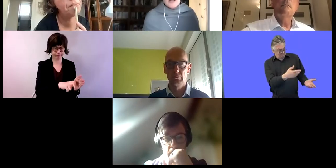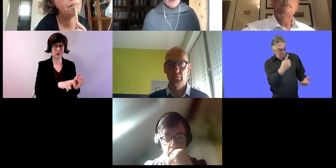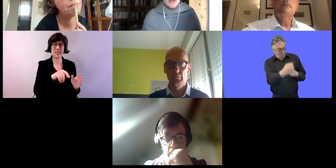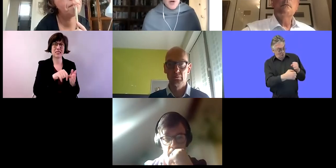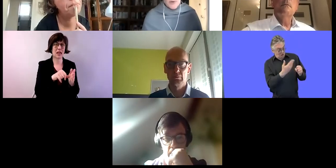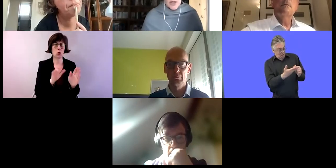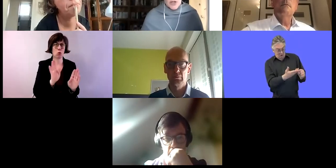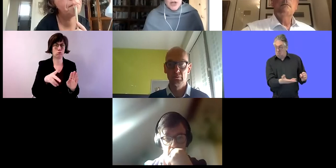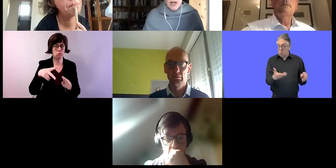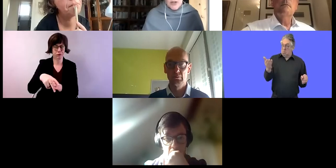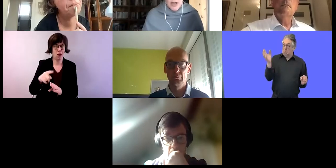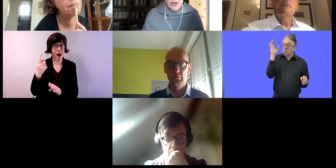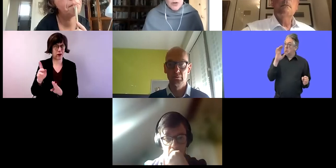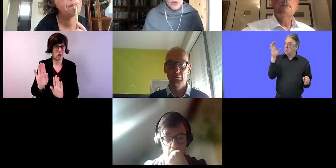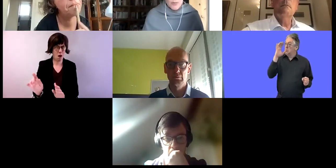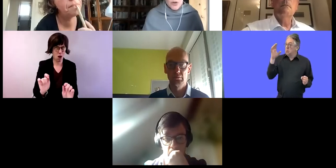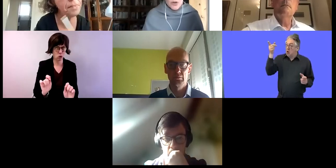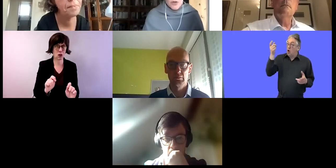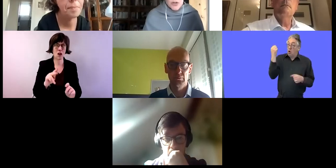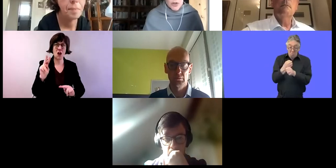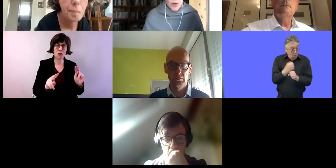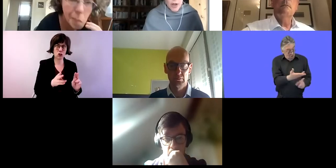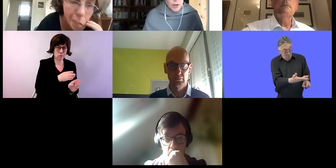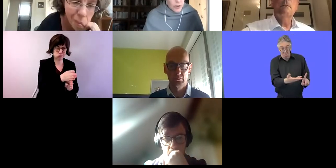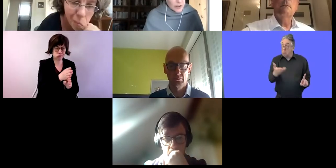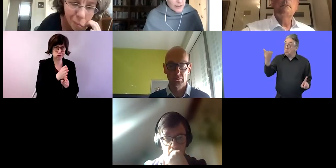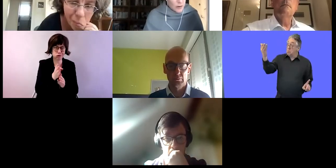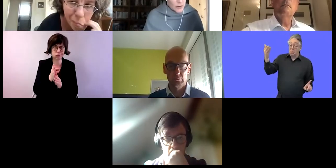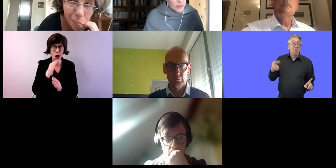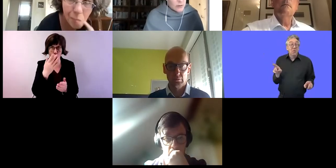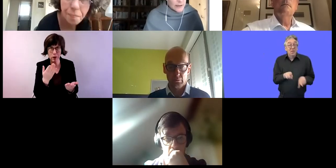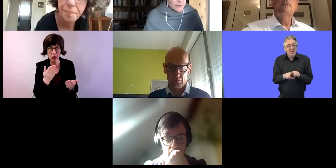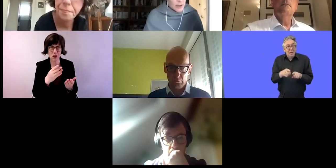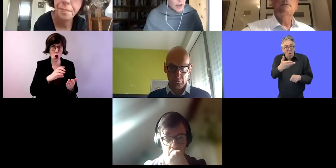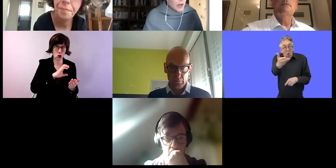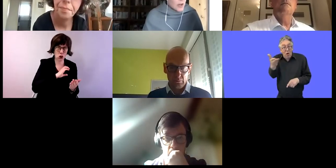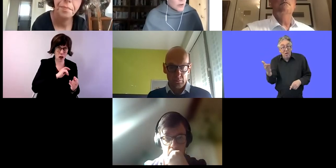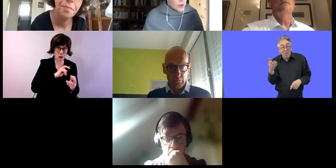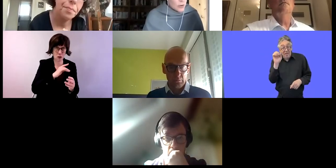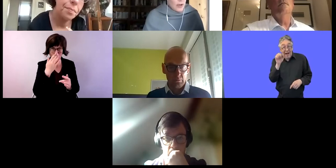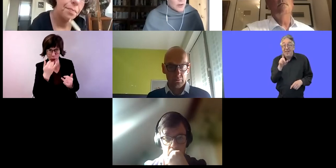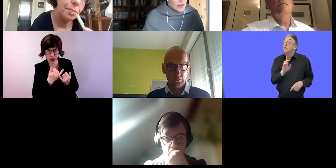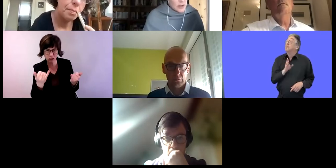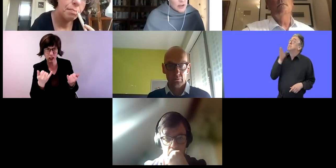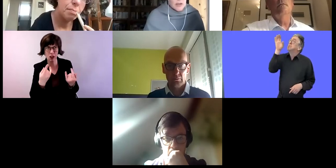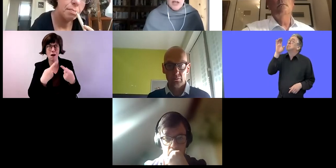zurückstellen kann, um in der Zwischenzeit verschiedene Optionen auszuprobieren, um Chancen zu suchen, wie andere Menschen das in der Gesellschaft ja